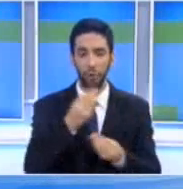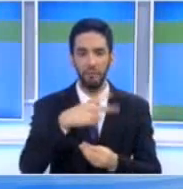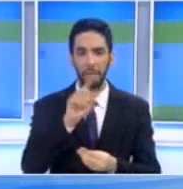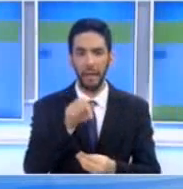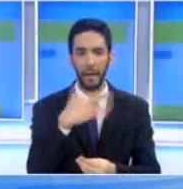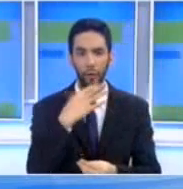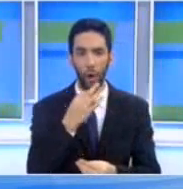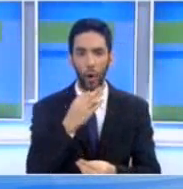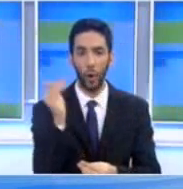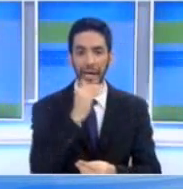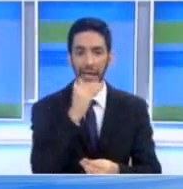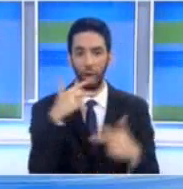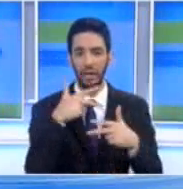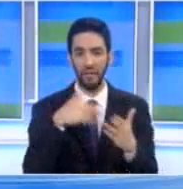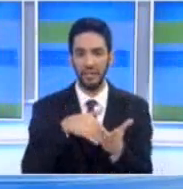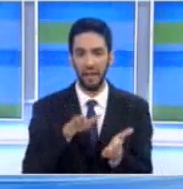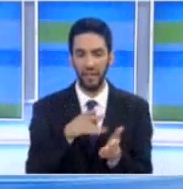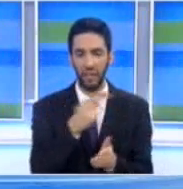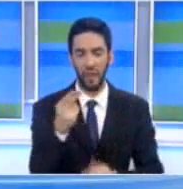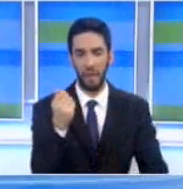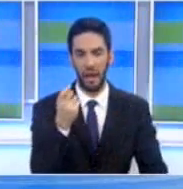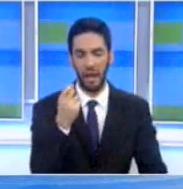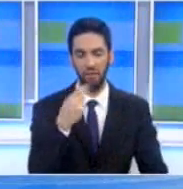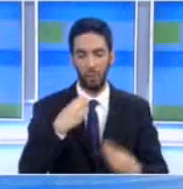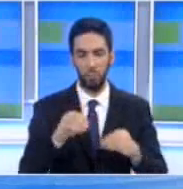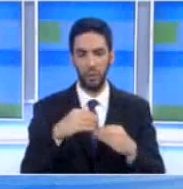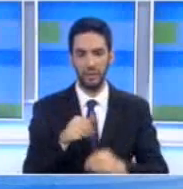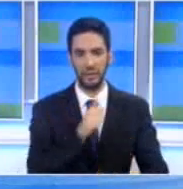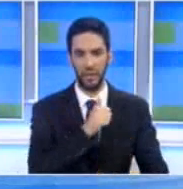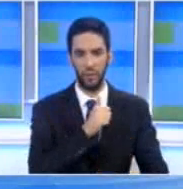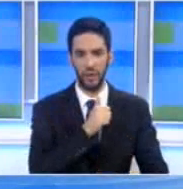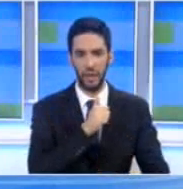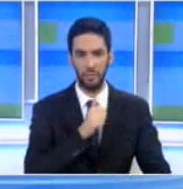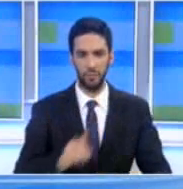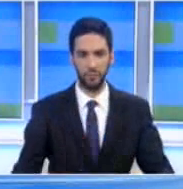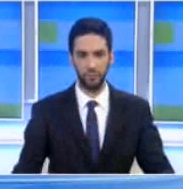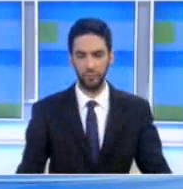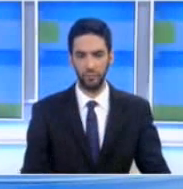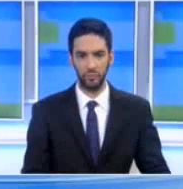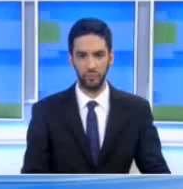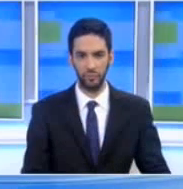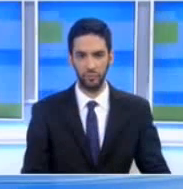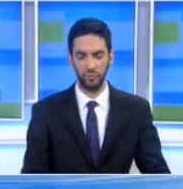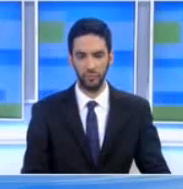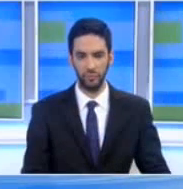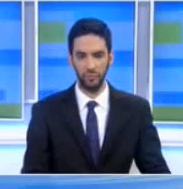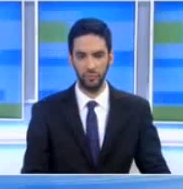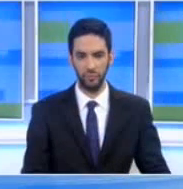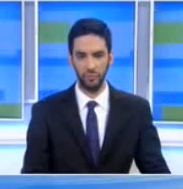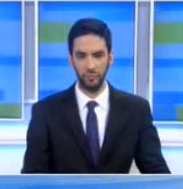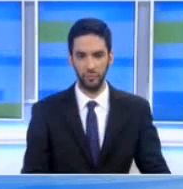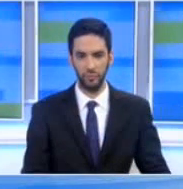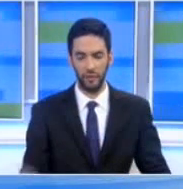Σουιτζόφ, Σουιτζόν Σουιτζόφ τελικά δηλαδή σβησανούλα για ένα αρκετό διάστημα με